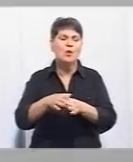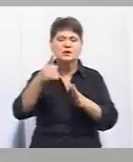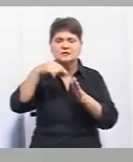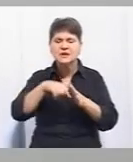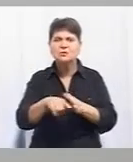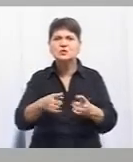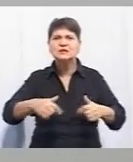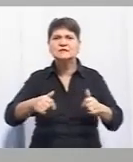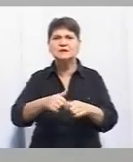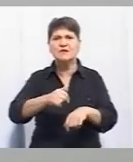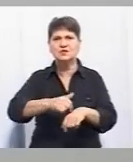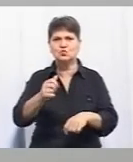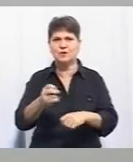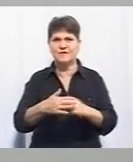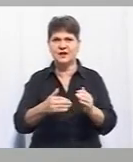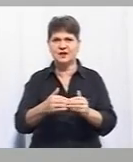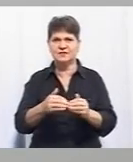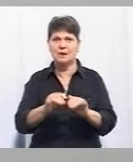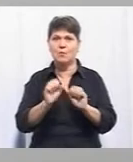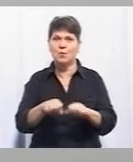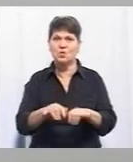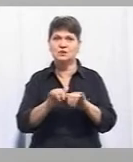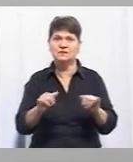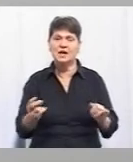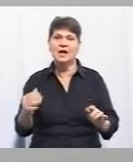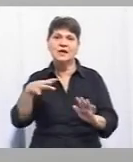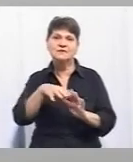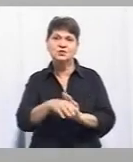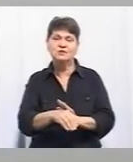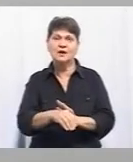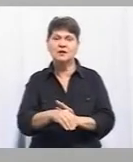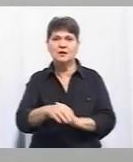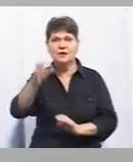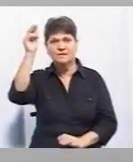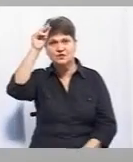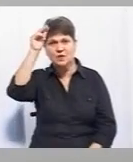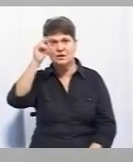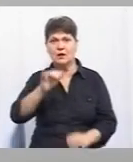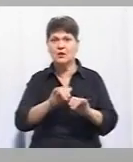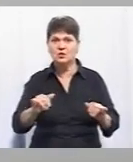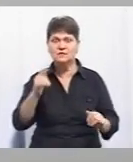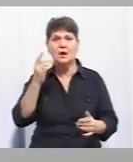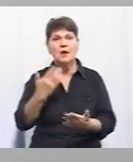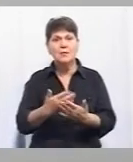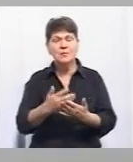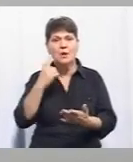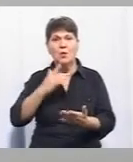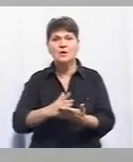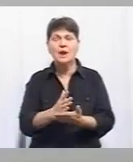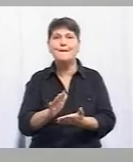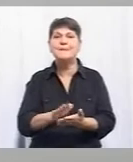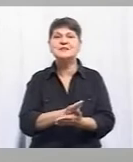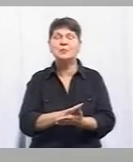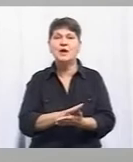і дійсно відчути себе фахівцем, який може розвиватися, інвестувати в своє навчання і розвиток. Відповідно, ми орієнтуємося на ринкові зарплати по